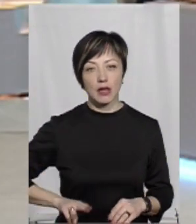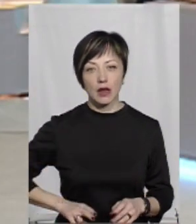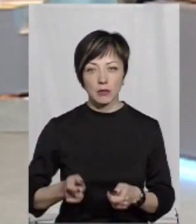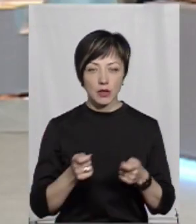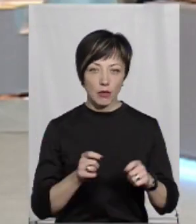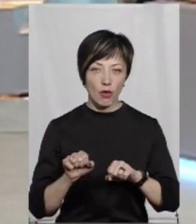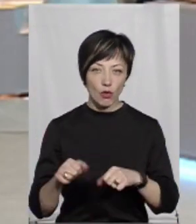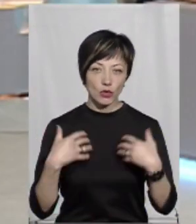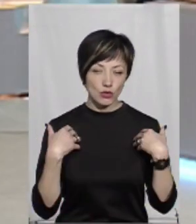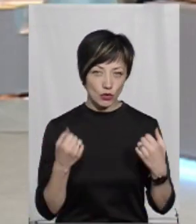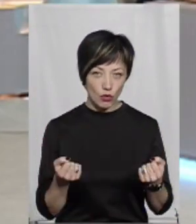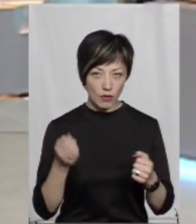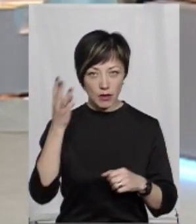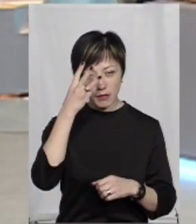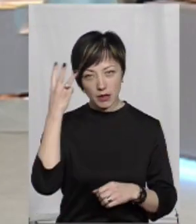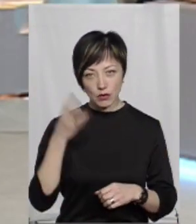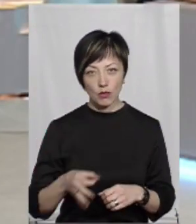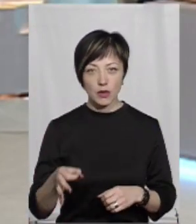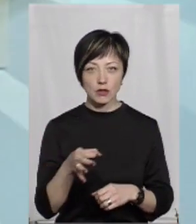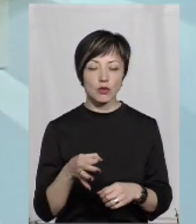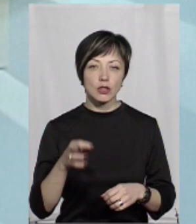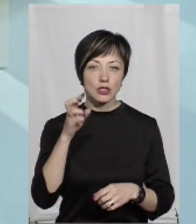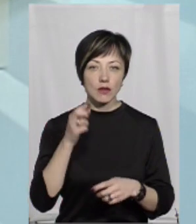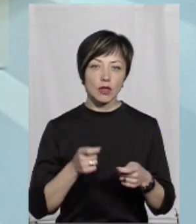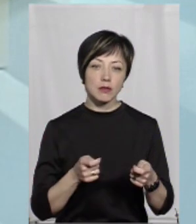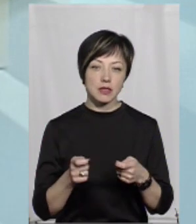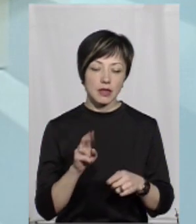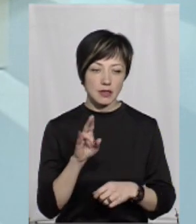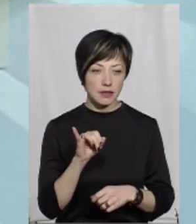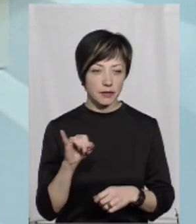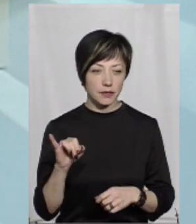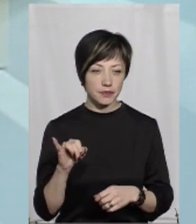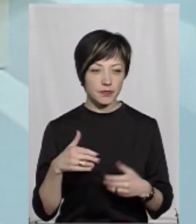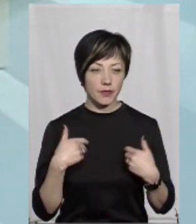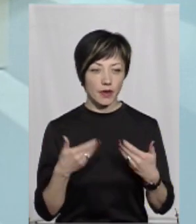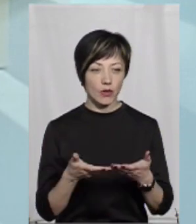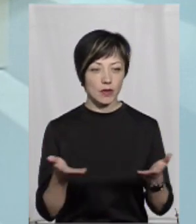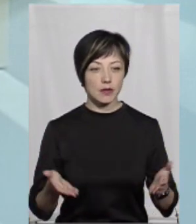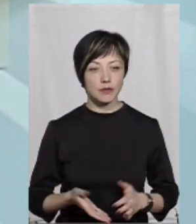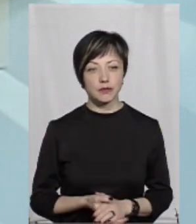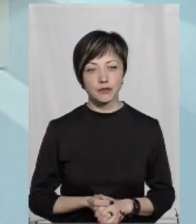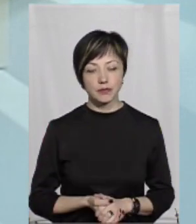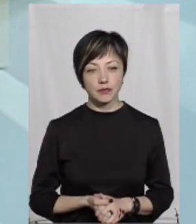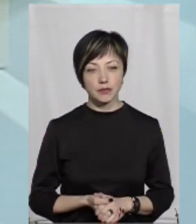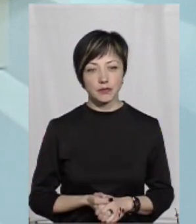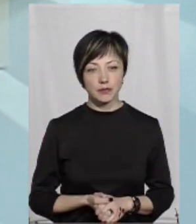Департаменту охорони здоров'я Хмельницької обласної державної адміністрації. Вітаю вас. Вітаю.